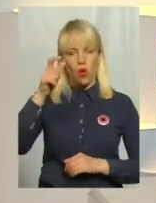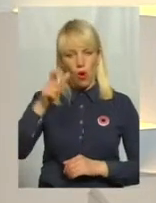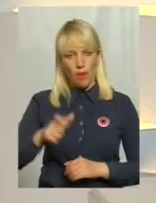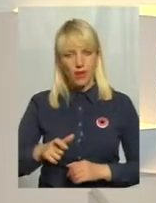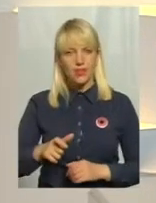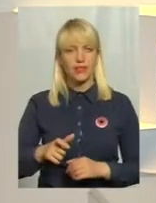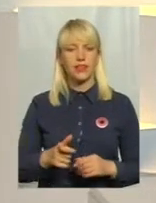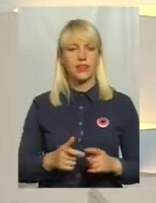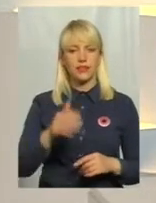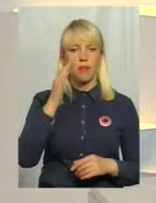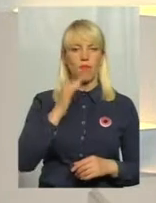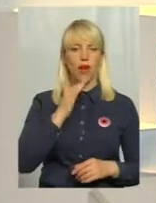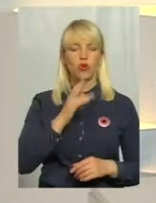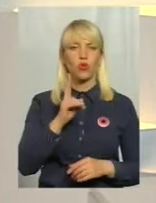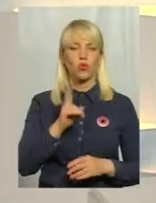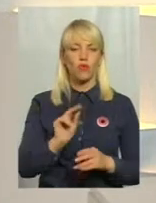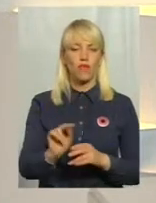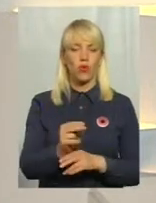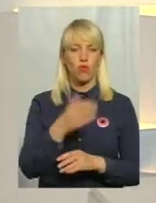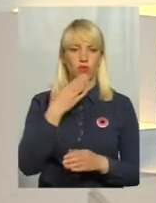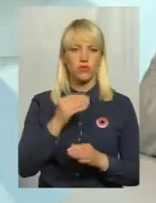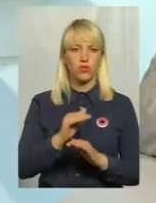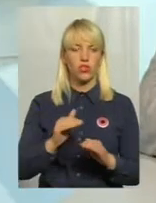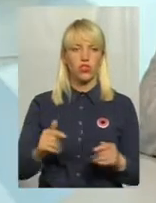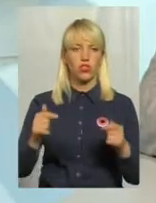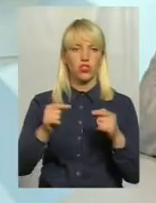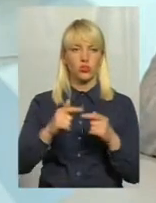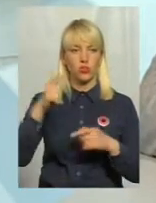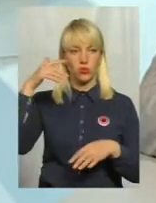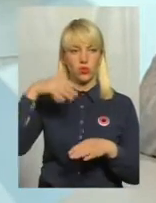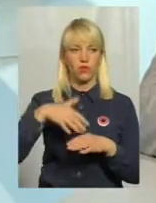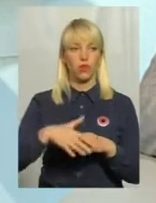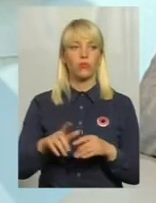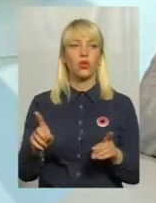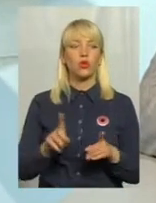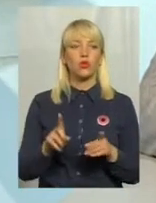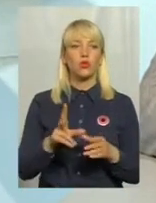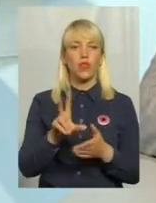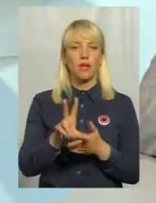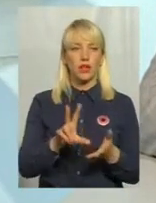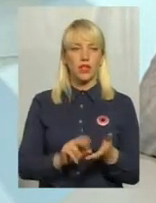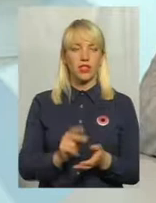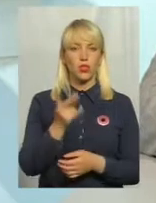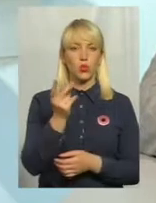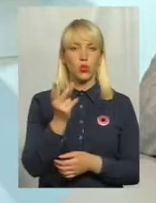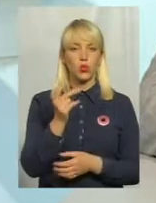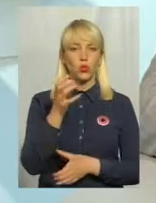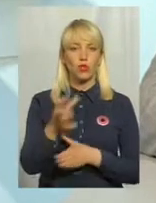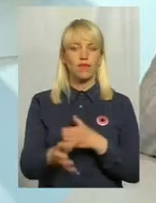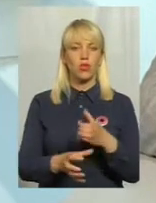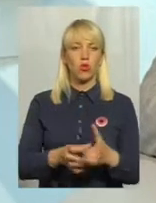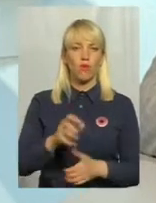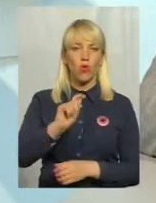батьки, які виховують своїх дітей, чітко усвідомлюють, що на прикладі Другої світової війни можна